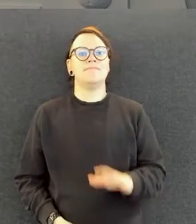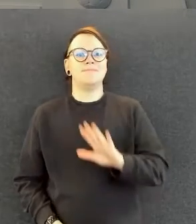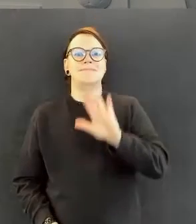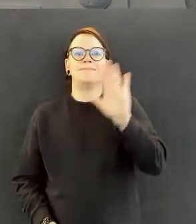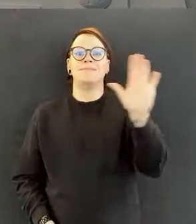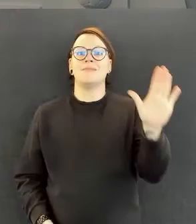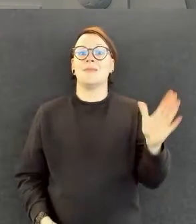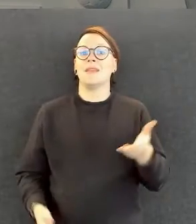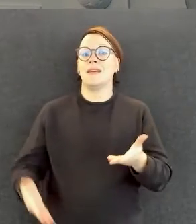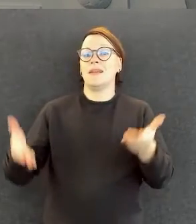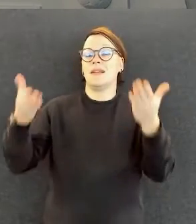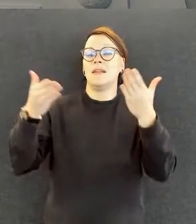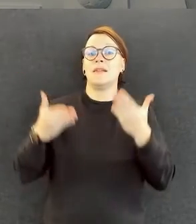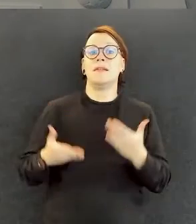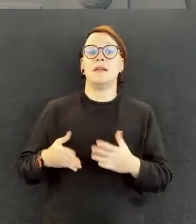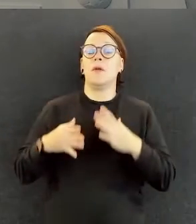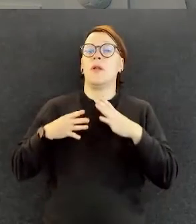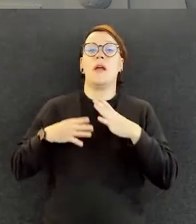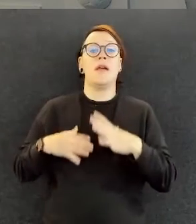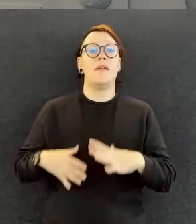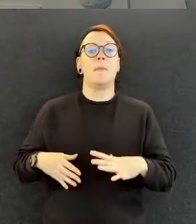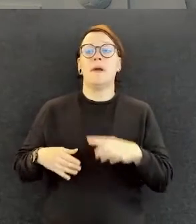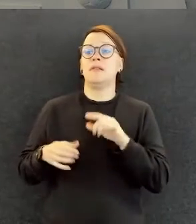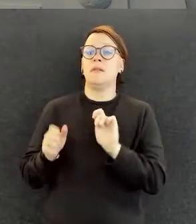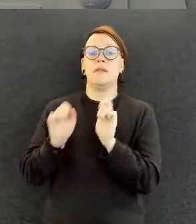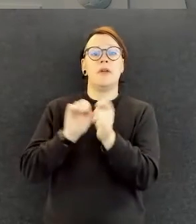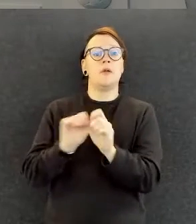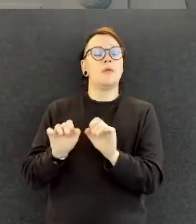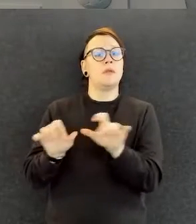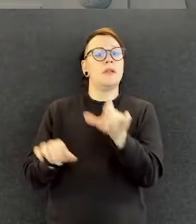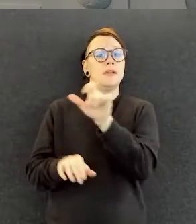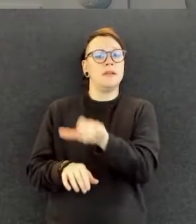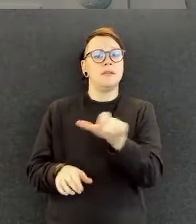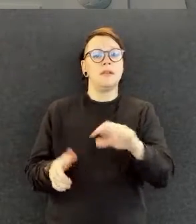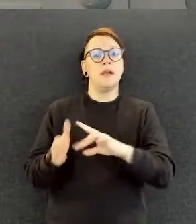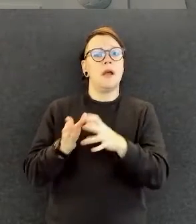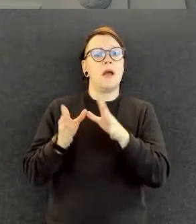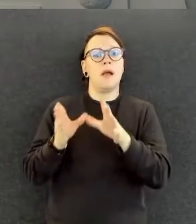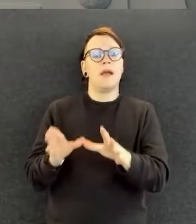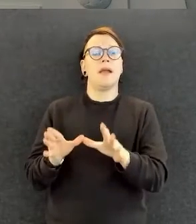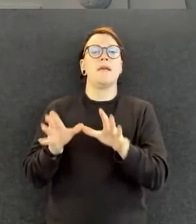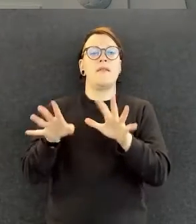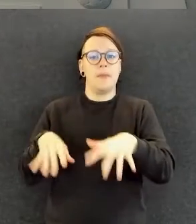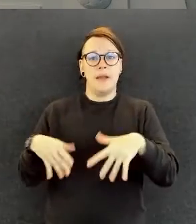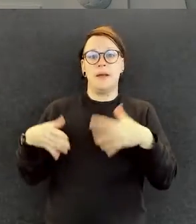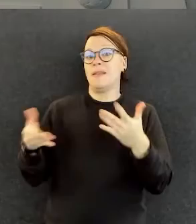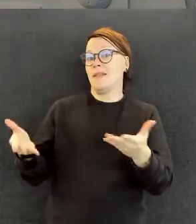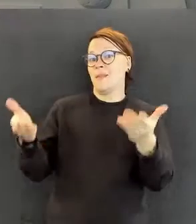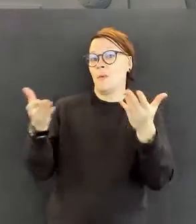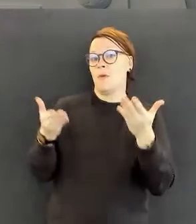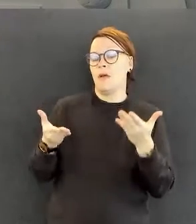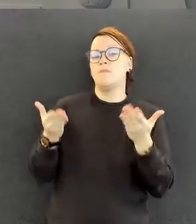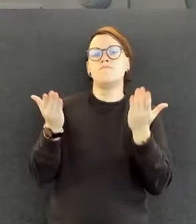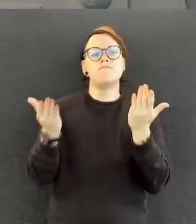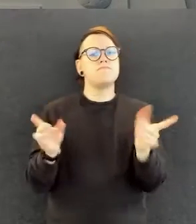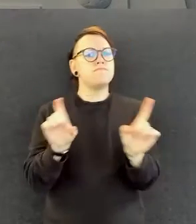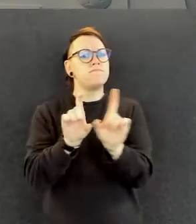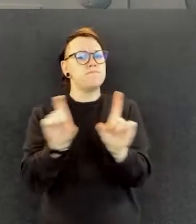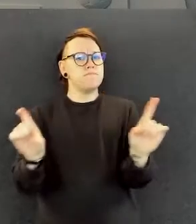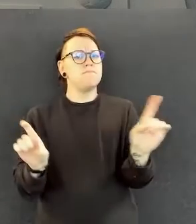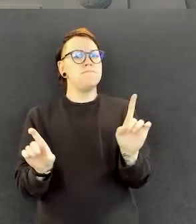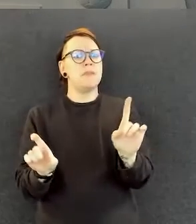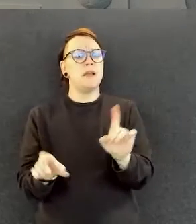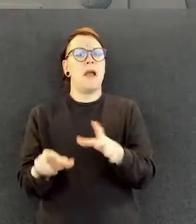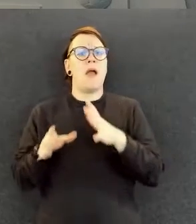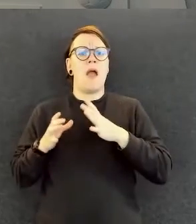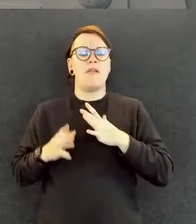Tervetuloa Vammaiset vaikuttajiksi-hankkeen webinaariin. Tänään meillä on aiheena vammaisten henkilöiden työllistyminen liikunnan ja urheilun saralla.